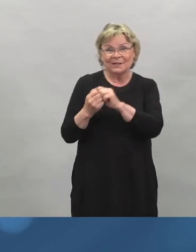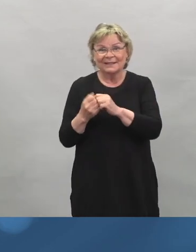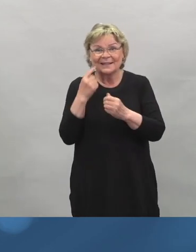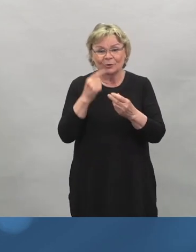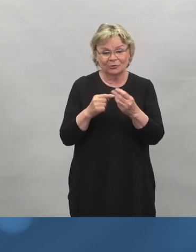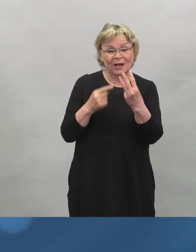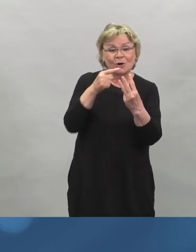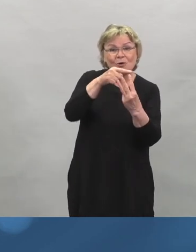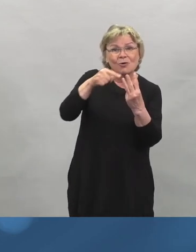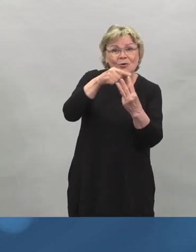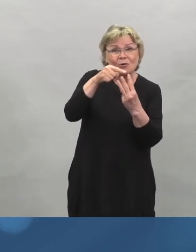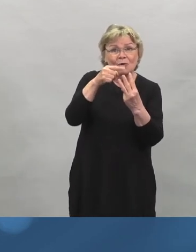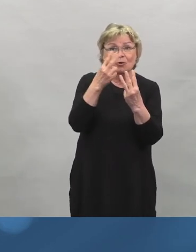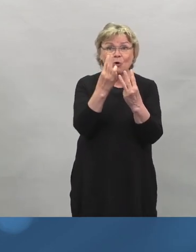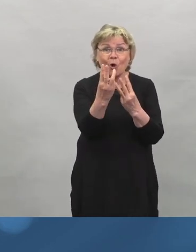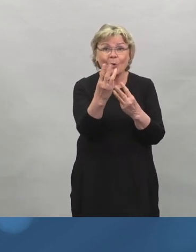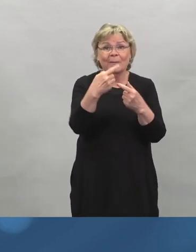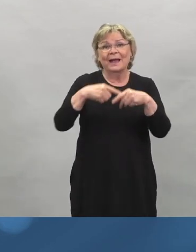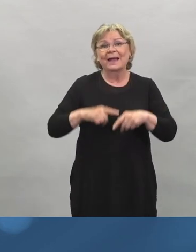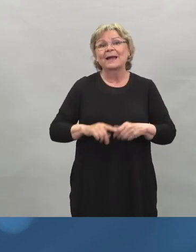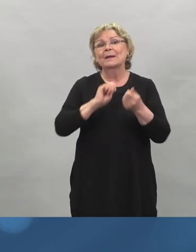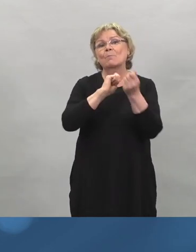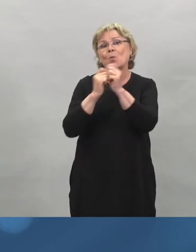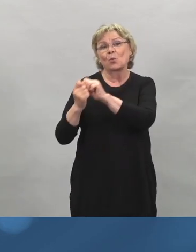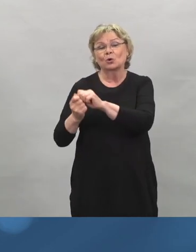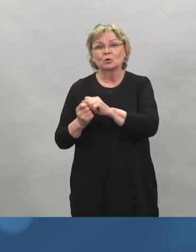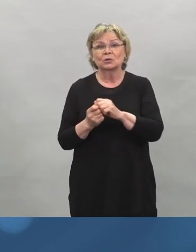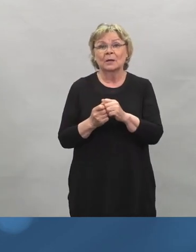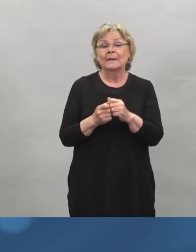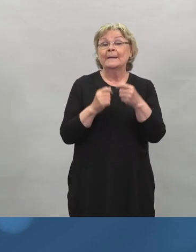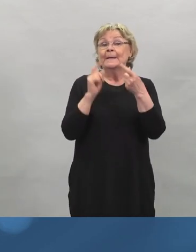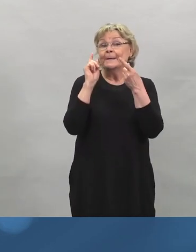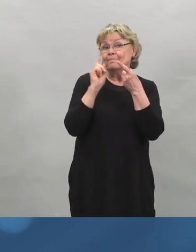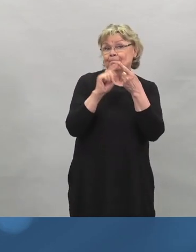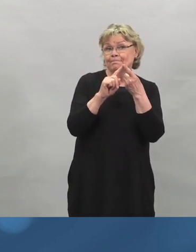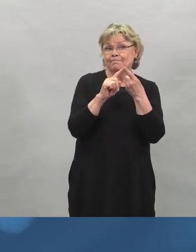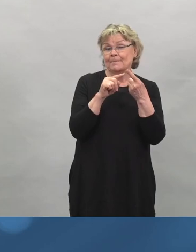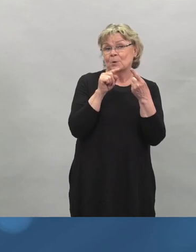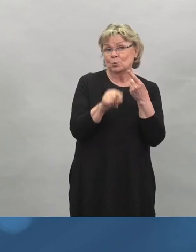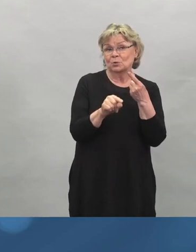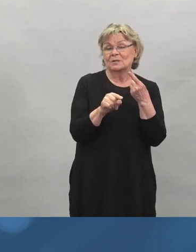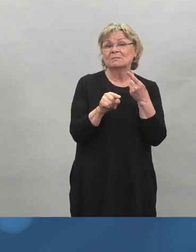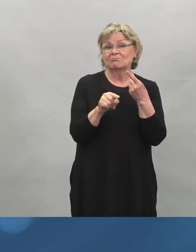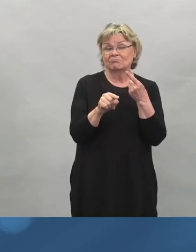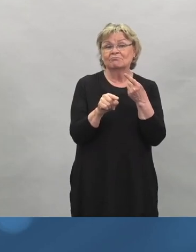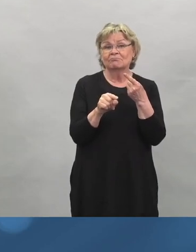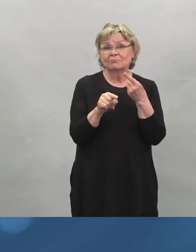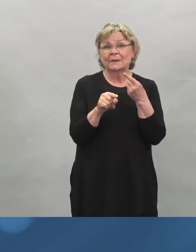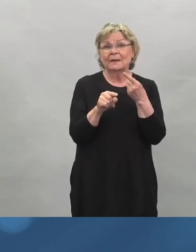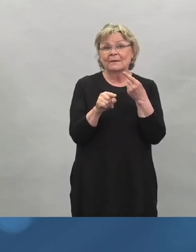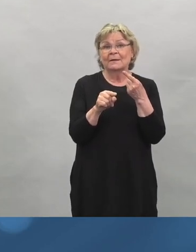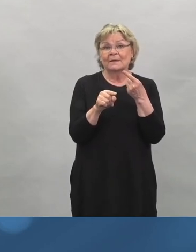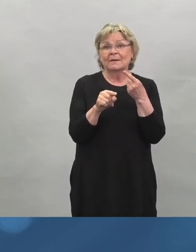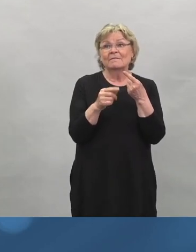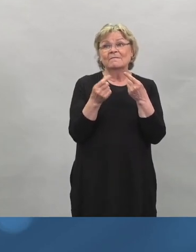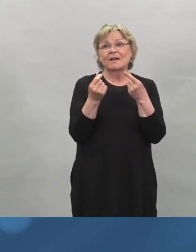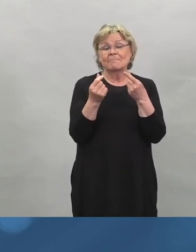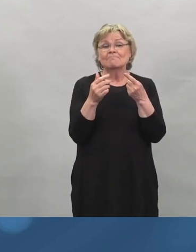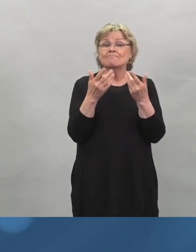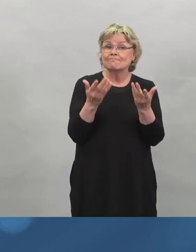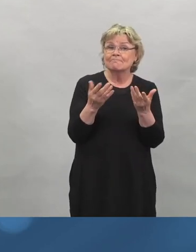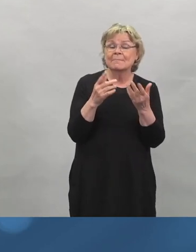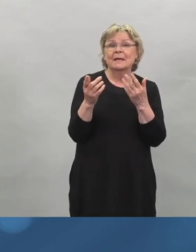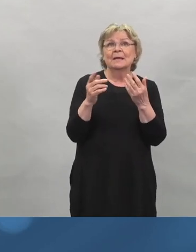jo kolmesta eri muunnoksesta ja niistä yksi, niin kyllä jonkin verran sitä